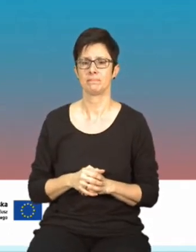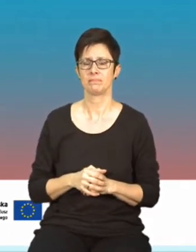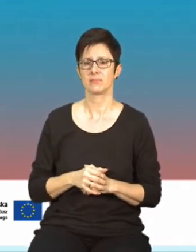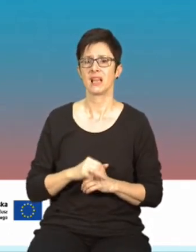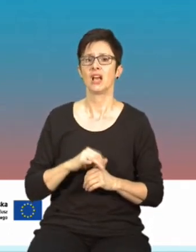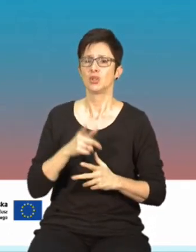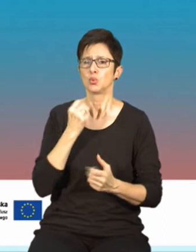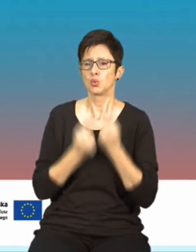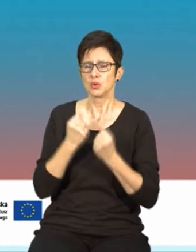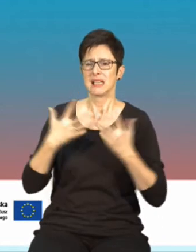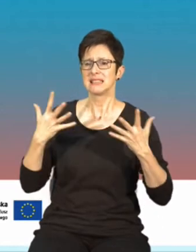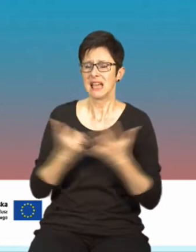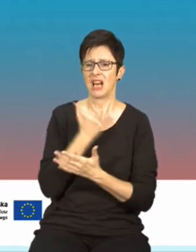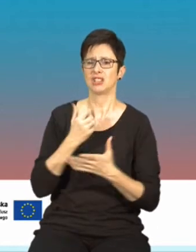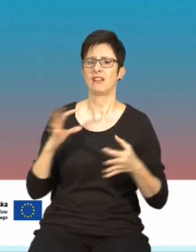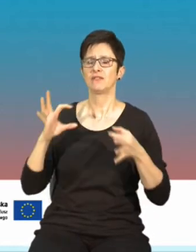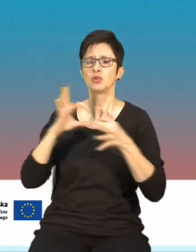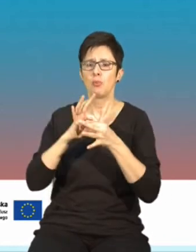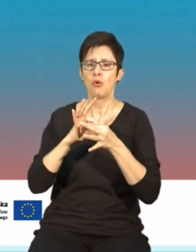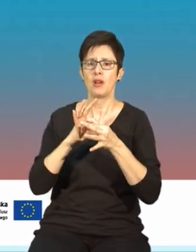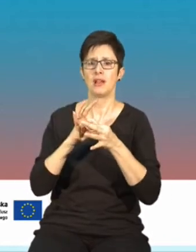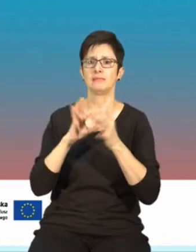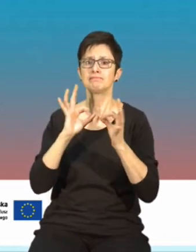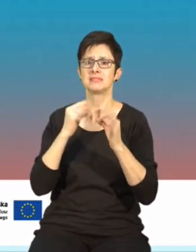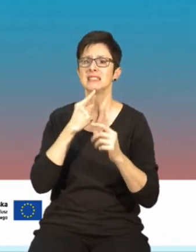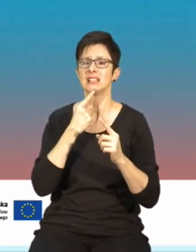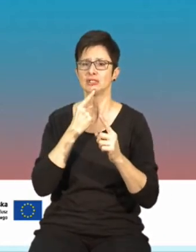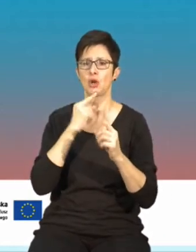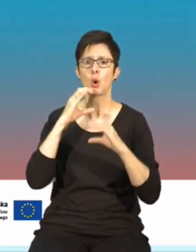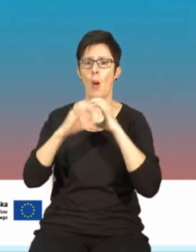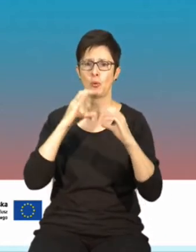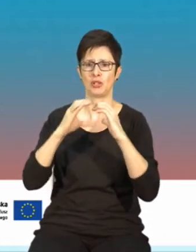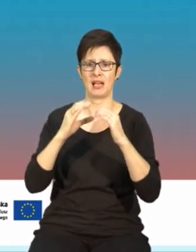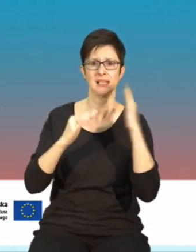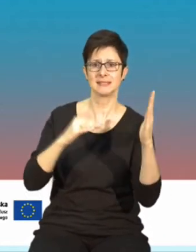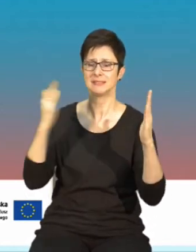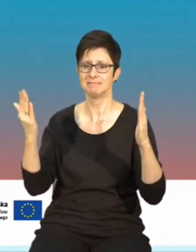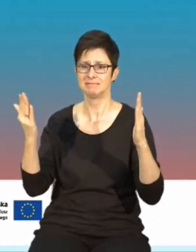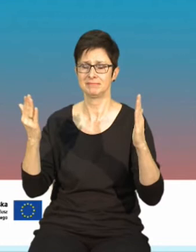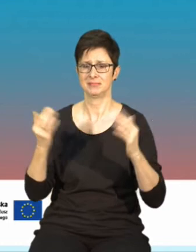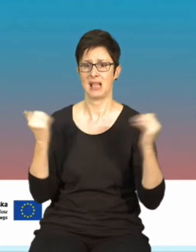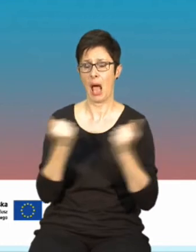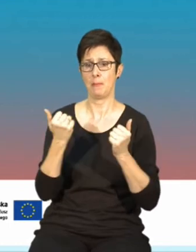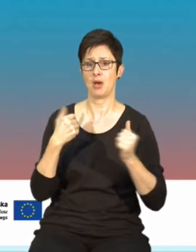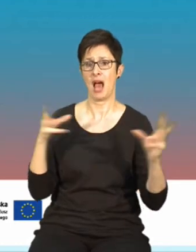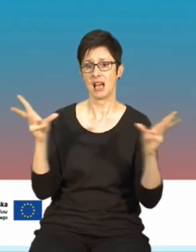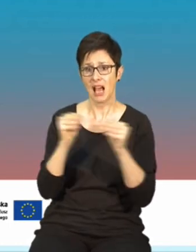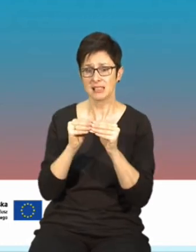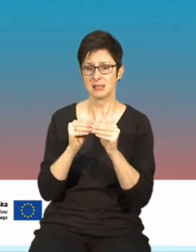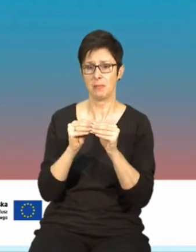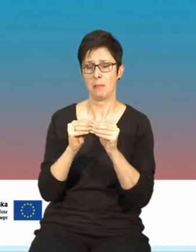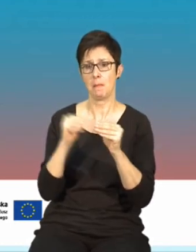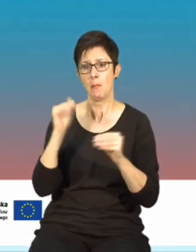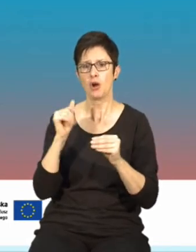znalezieniu tego wspólnego kodu komunikacyjnego między dwiema stronami, który mógłby prowadzić do osiągnięcia jakiegoś